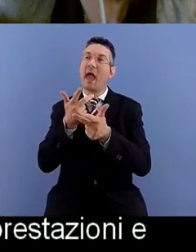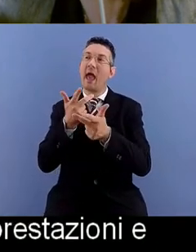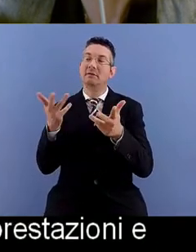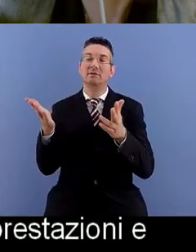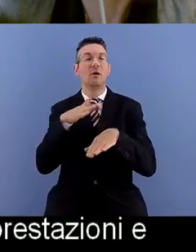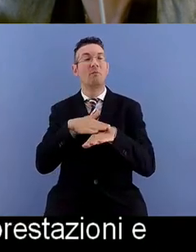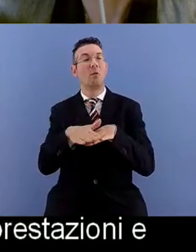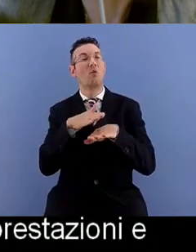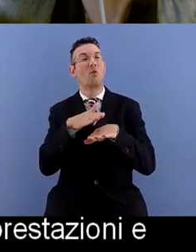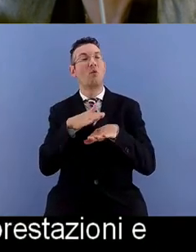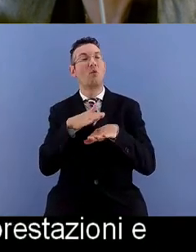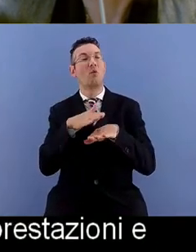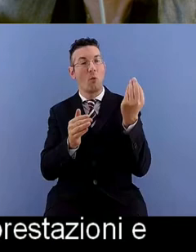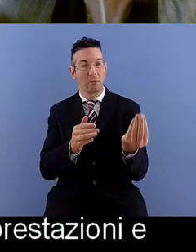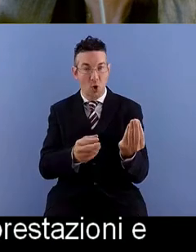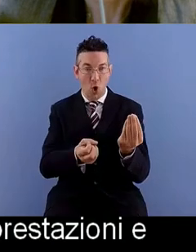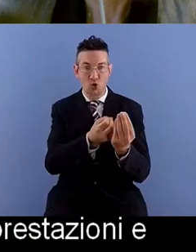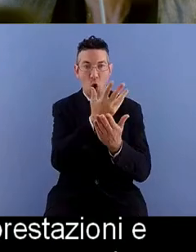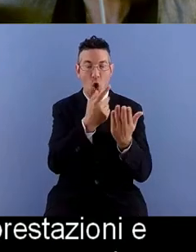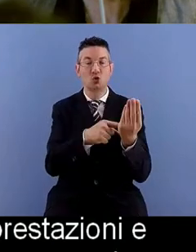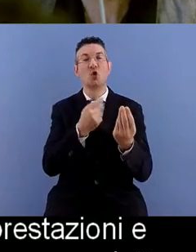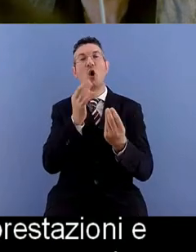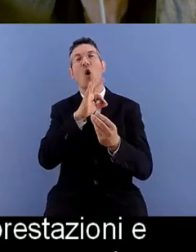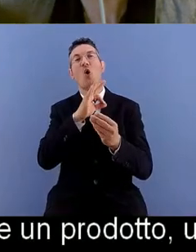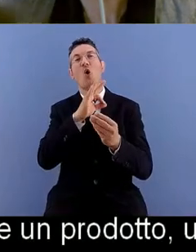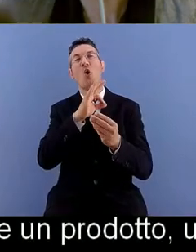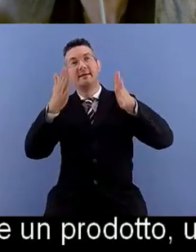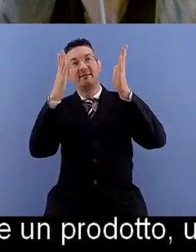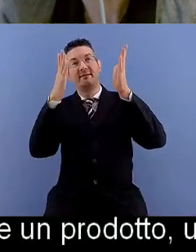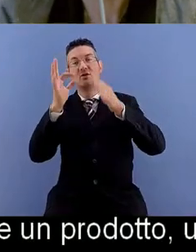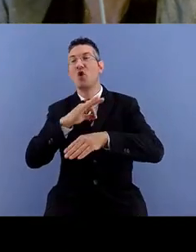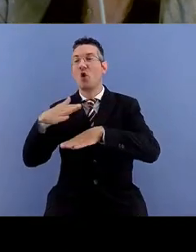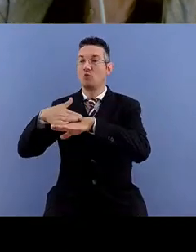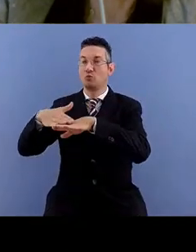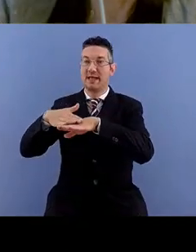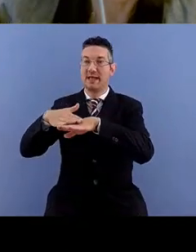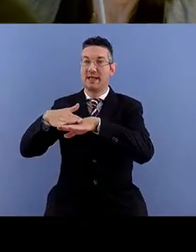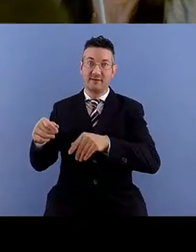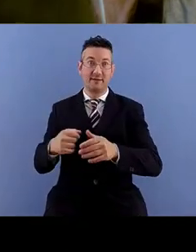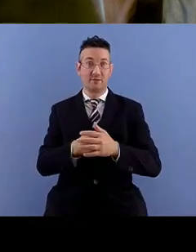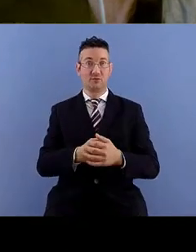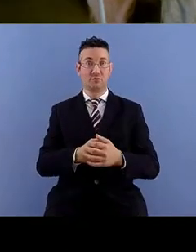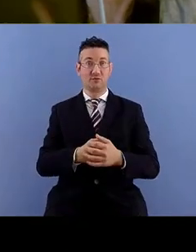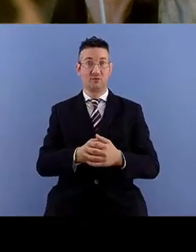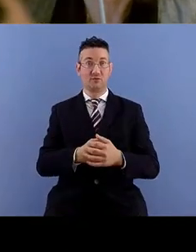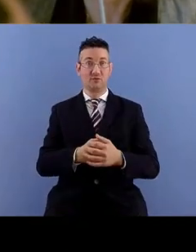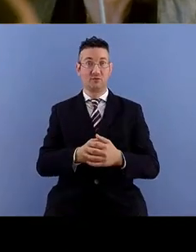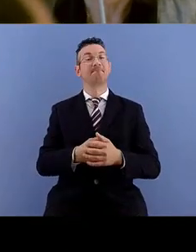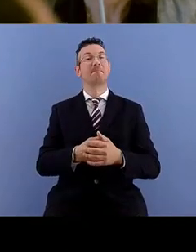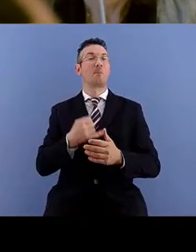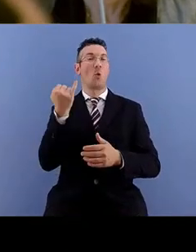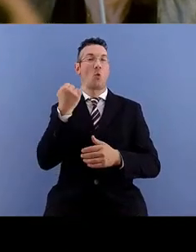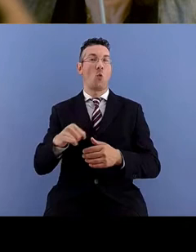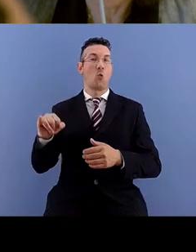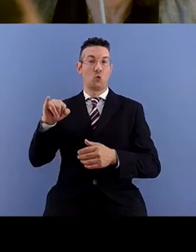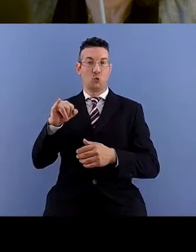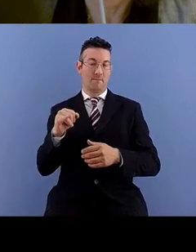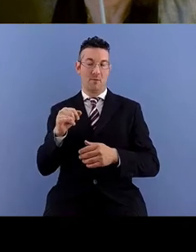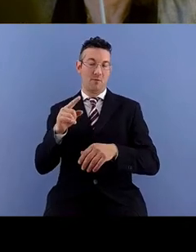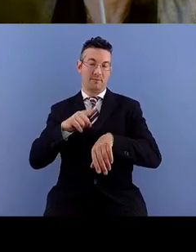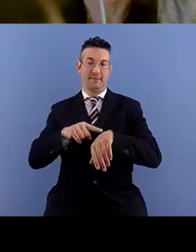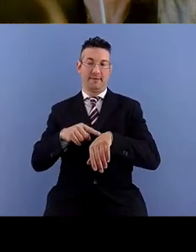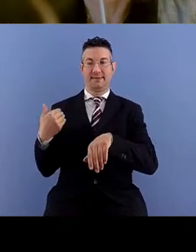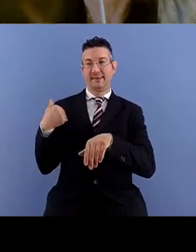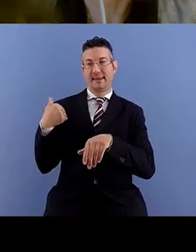edificio o un servizio. Infine in termini cronologici diciamo così inclusive